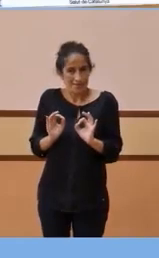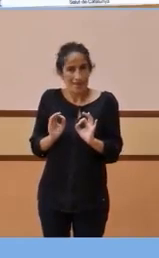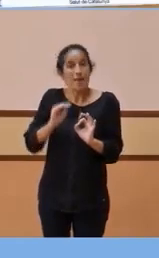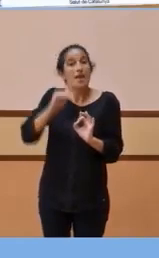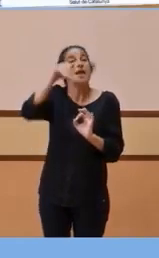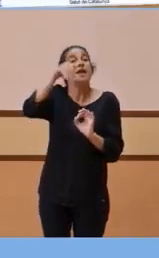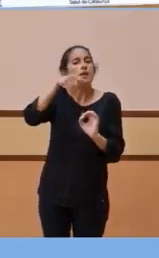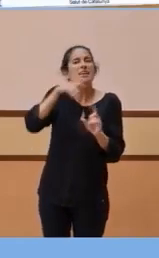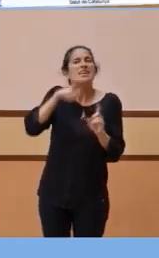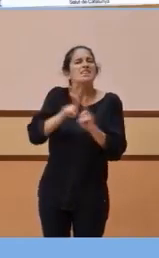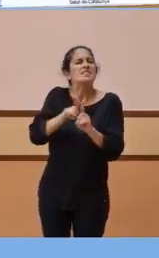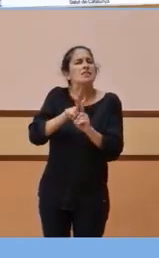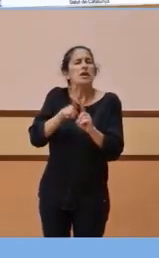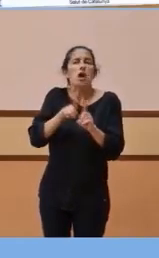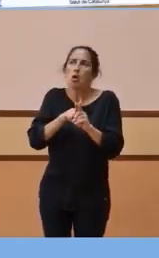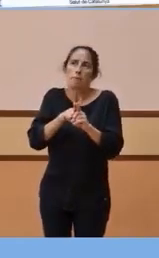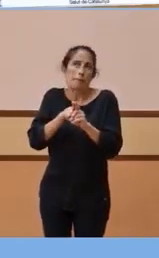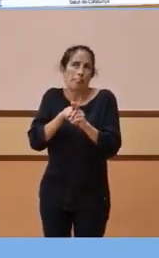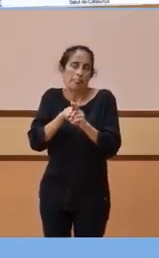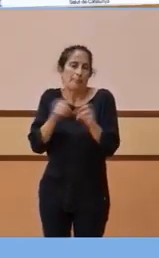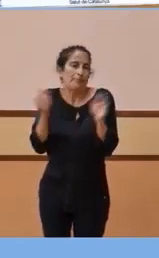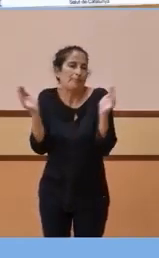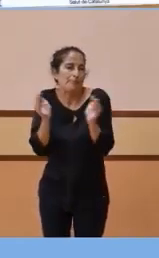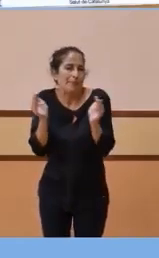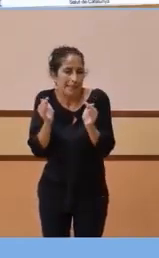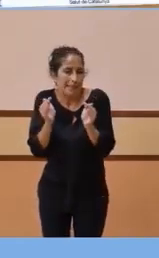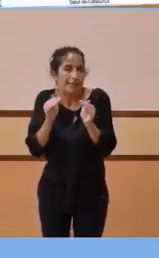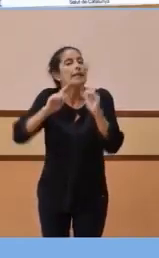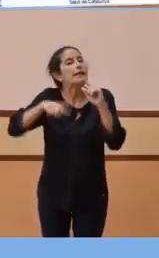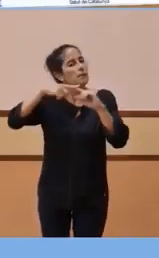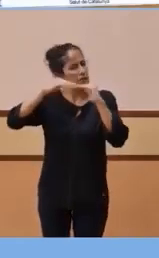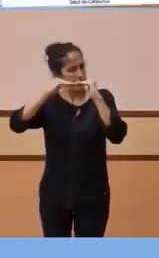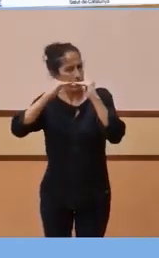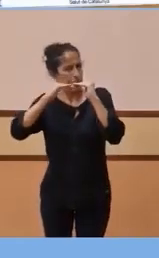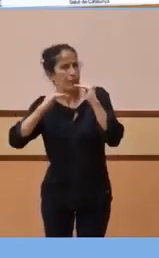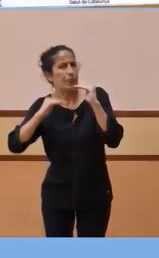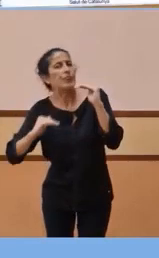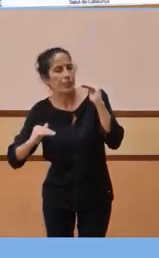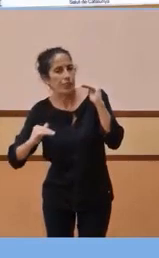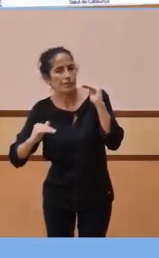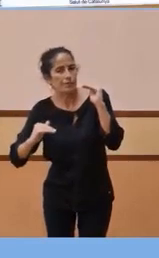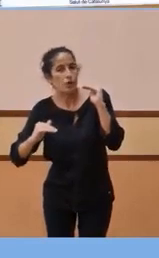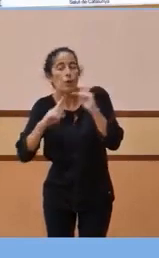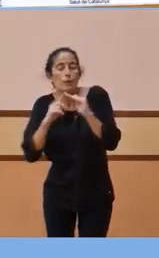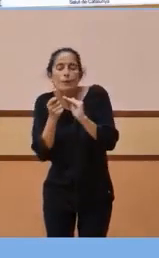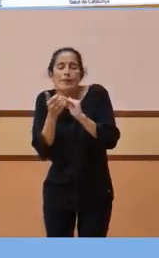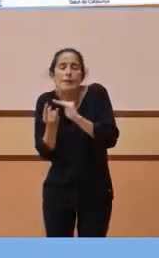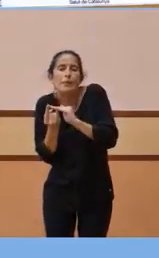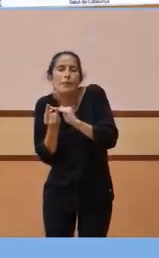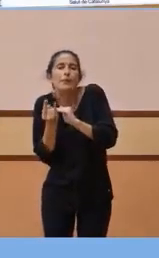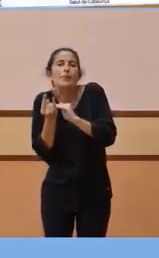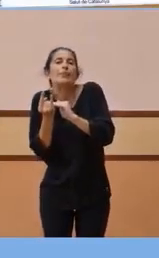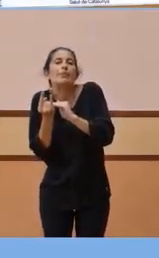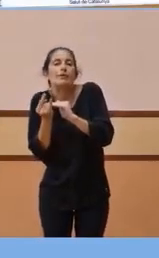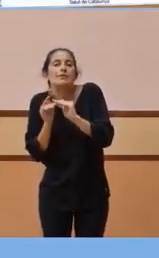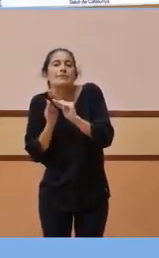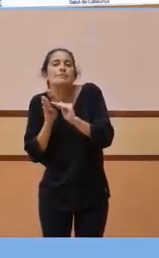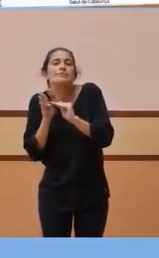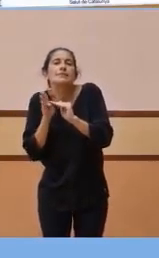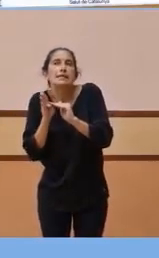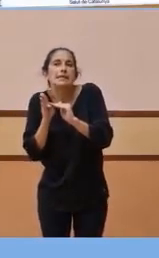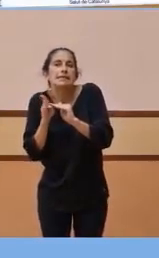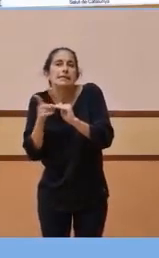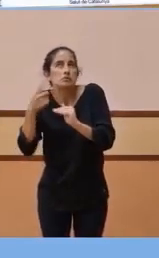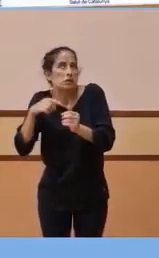-ne, l'univers és suficientment petit i, a més a més, amb tendència a la baixa perquè aquest petit repunt no resulti excessivament